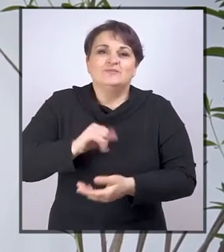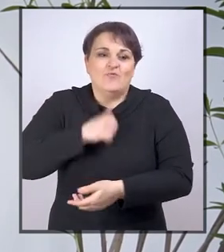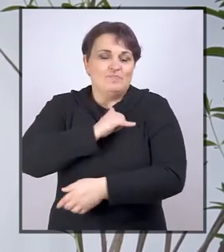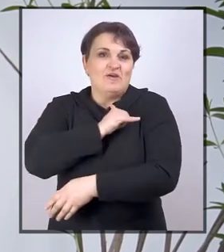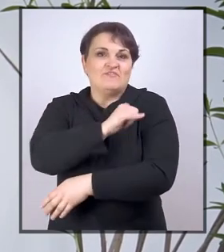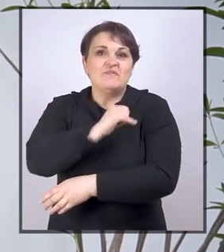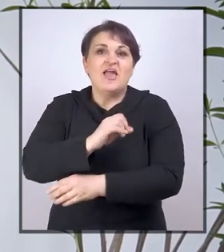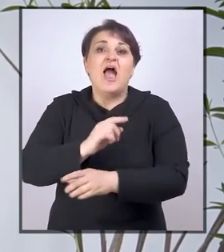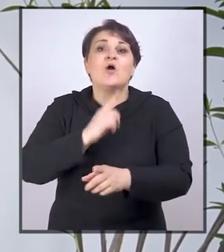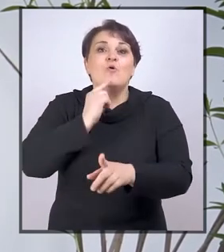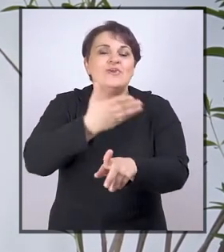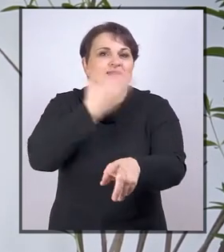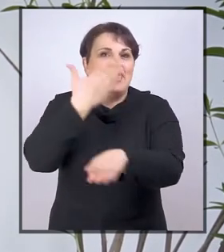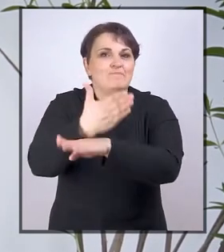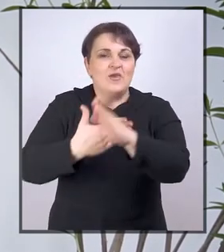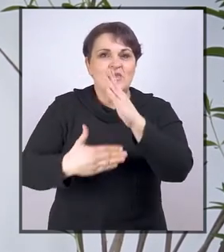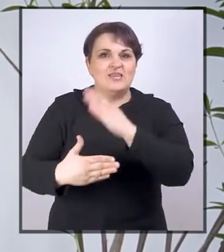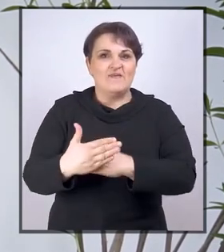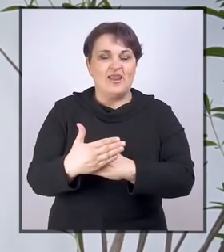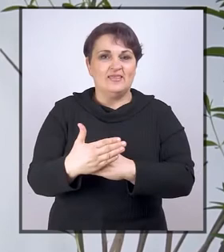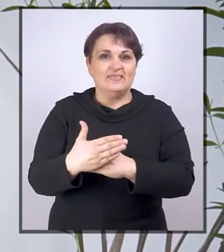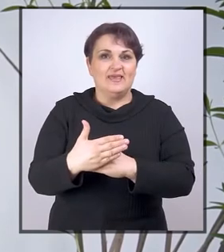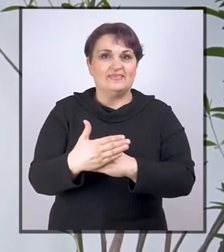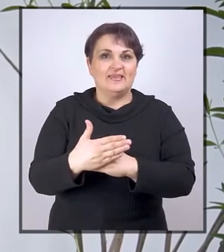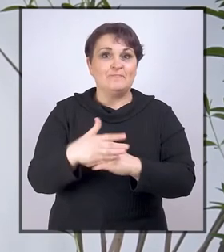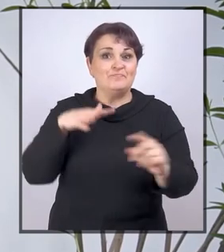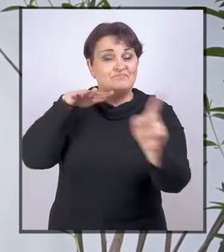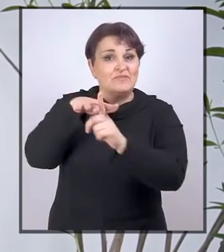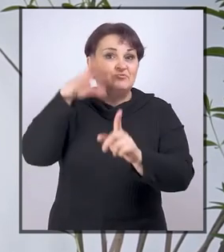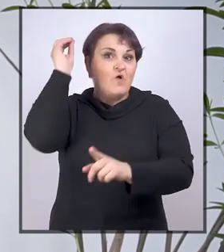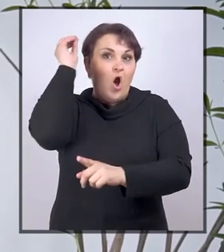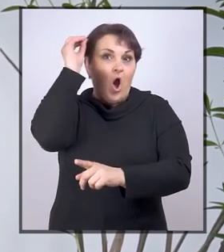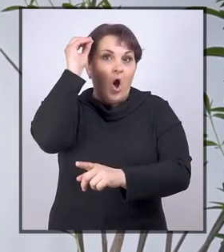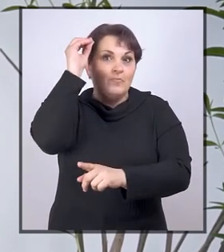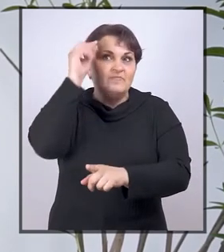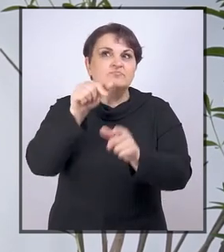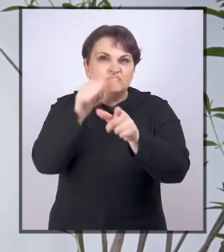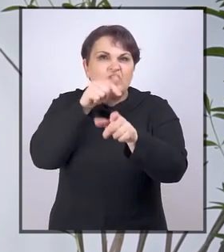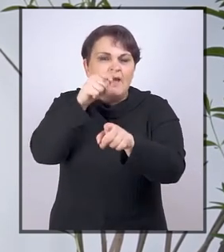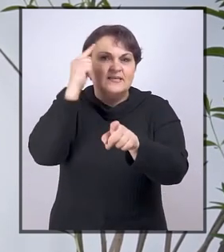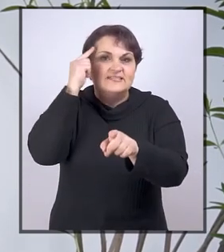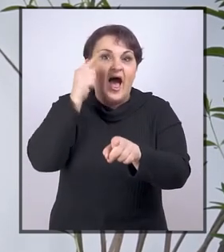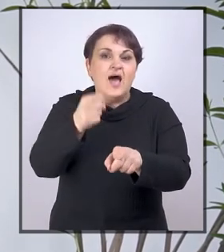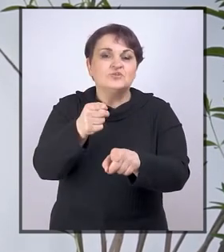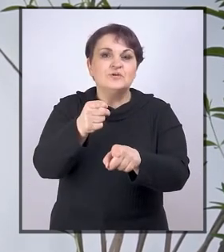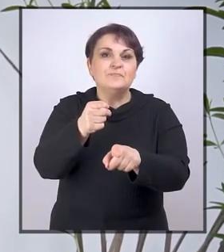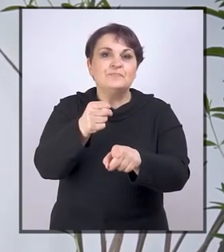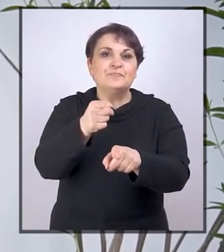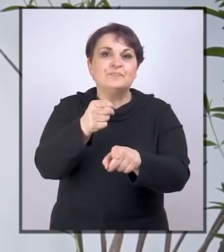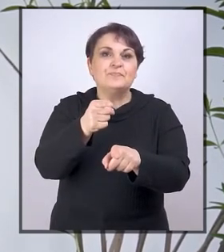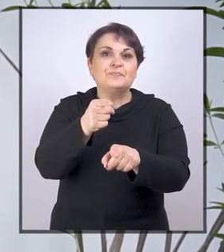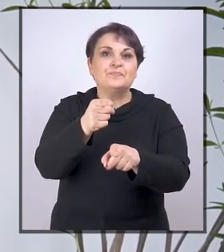vršnjacima bez invaliditeta. Inkluzivno obrazovanje podrazumijeva da